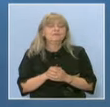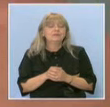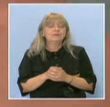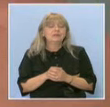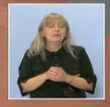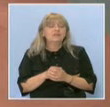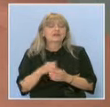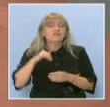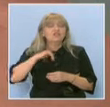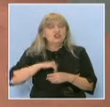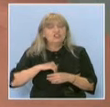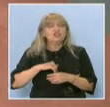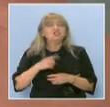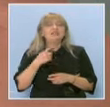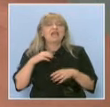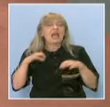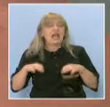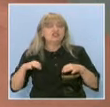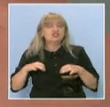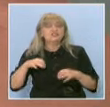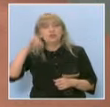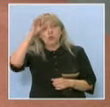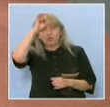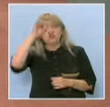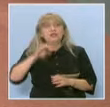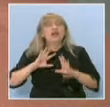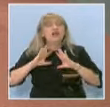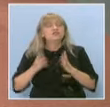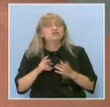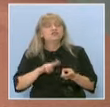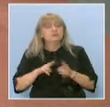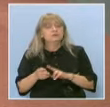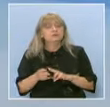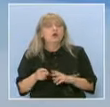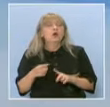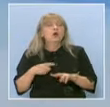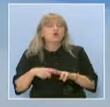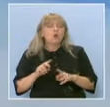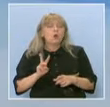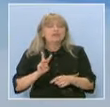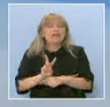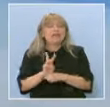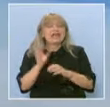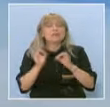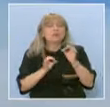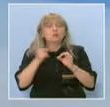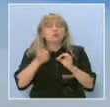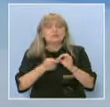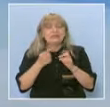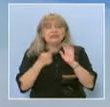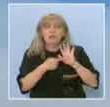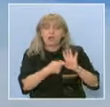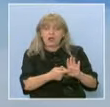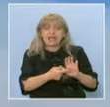вътрешни качества на ученика, всичко ще се промени. Но 13% показват от вашите